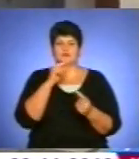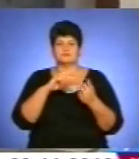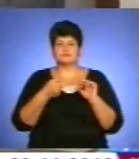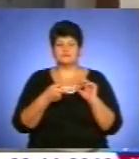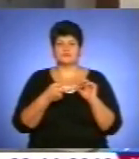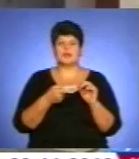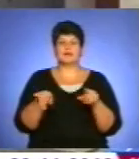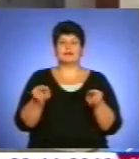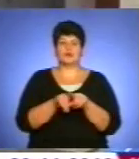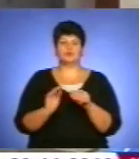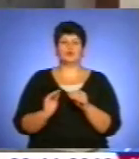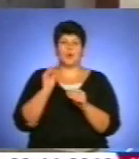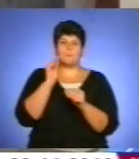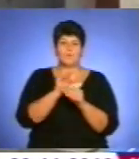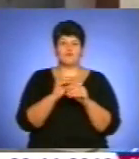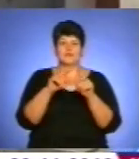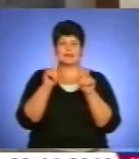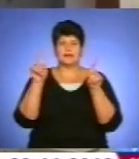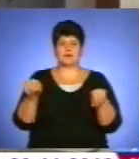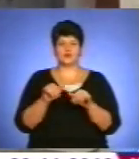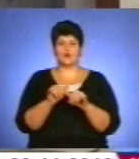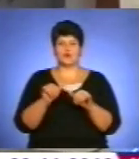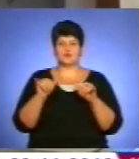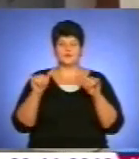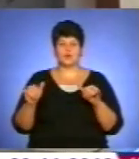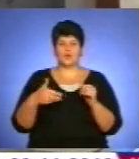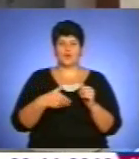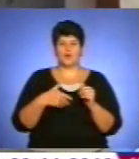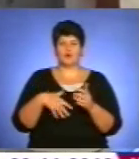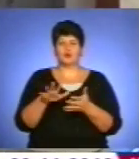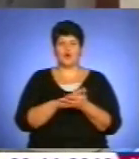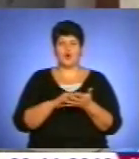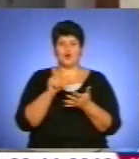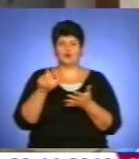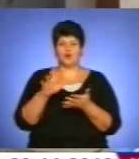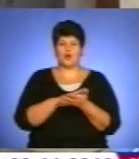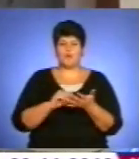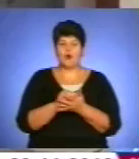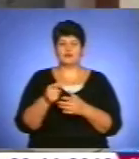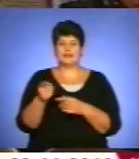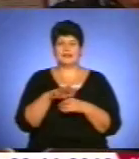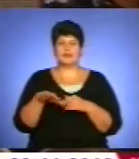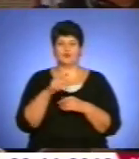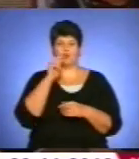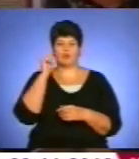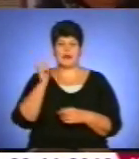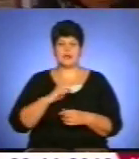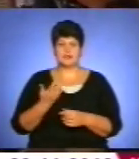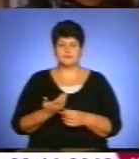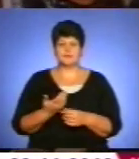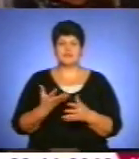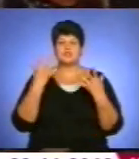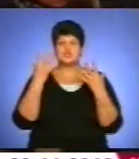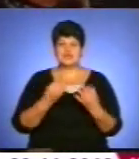доповнена картою про розвиток голодомору на території України, ну, тобто, власне, голодомору 32-33. Ще один цікавий